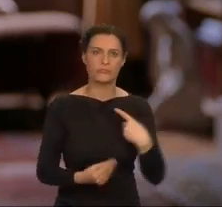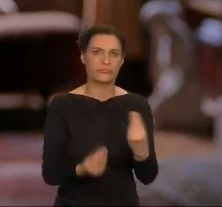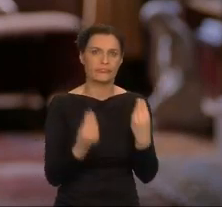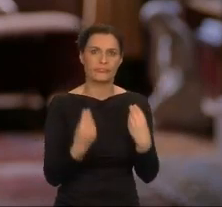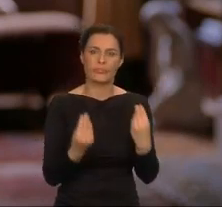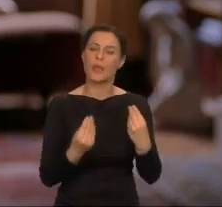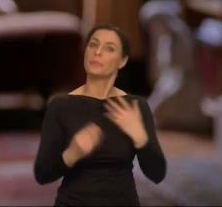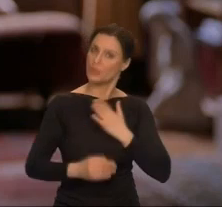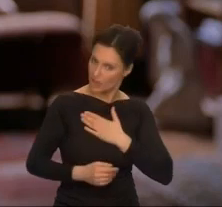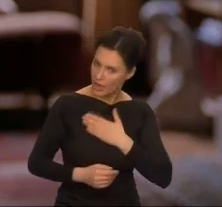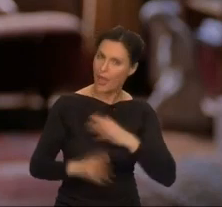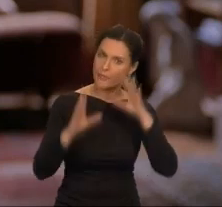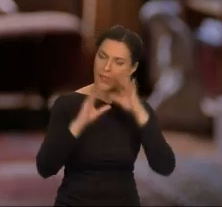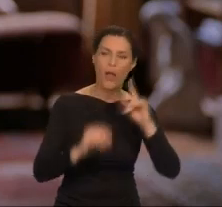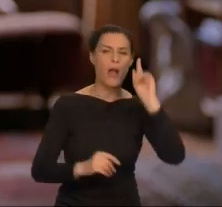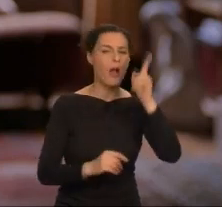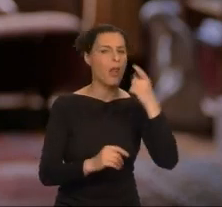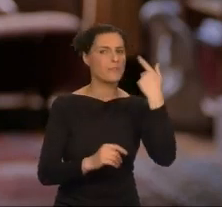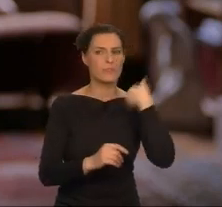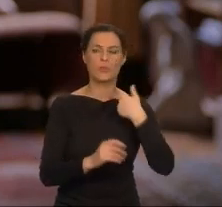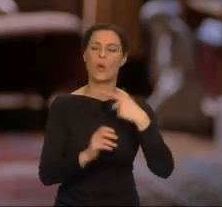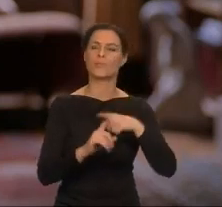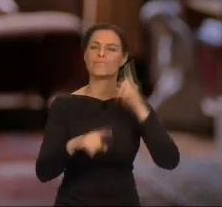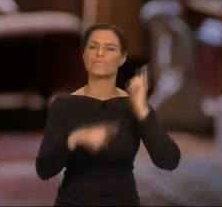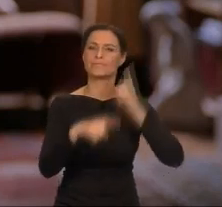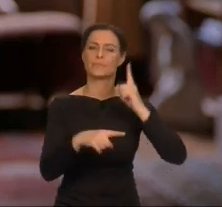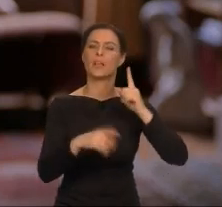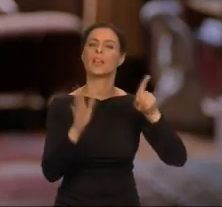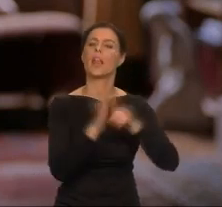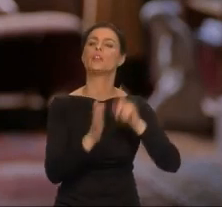uprzejmym, lecz miażdżącym atakiem na przemysłu wydawniczy.